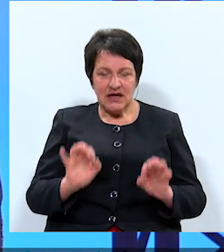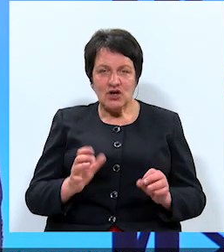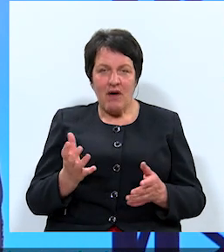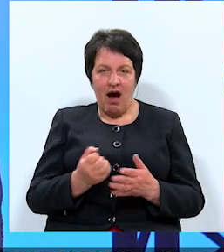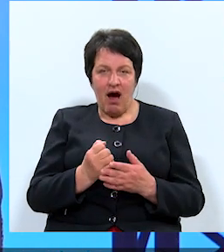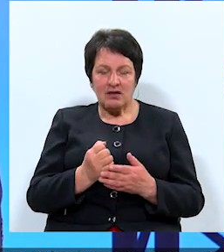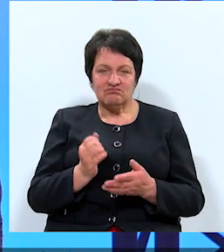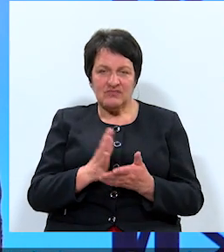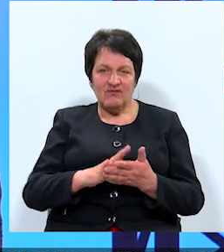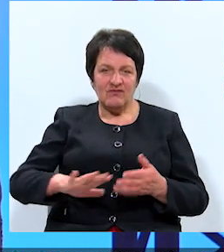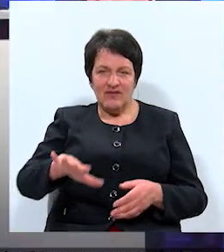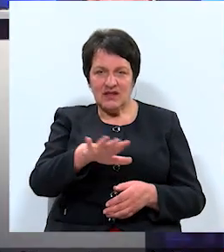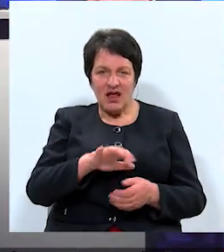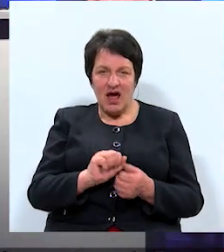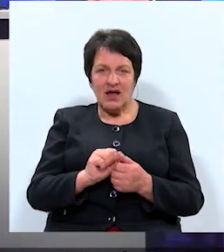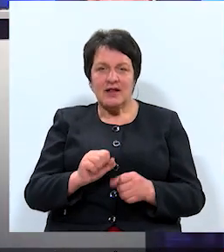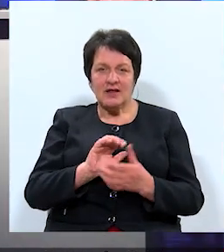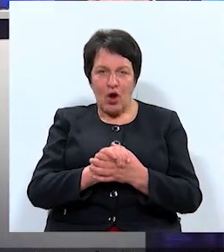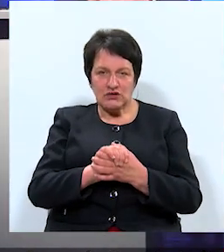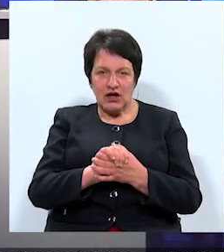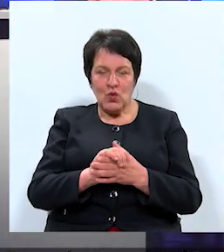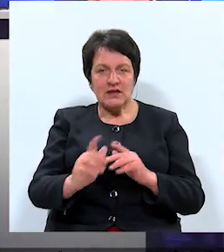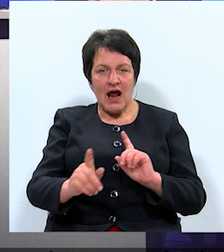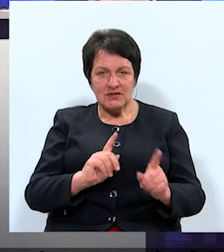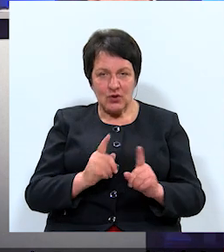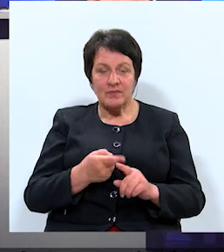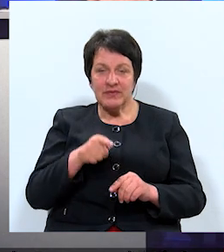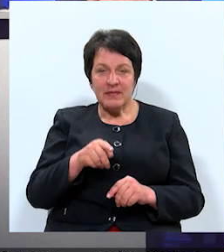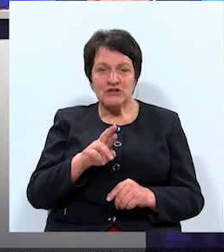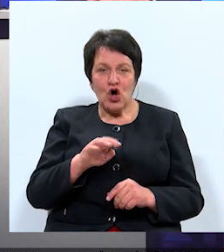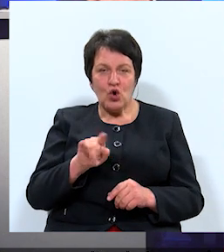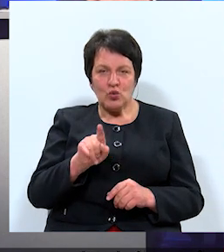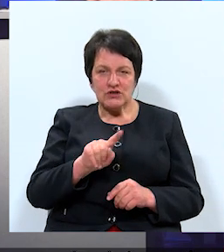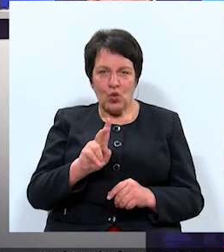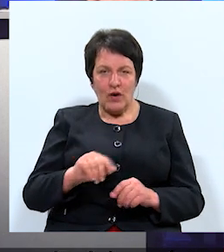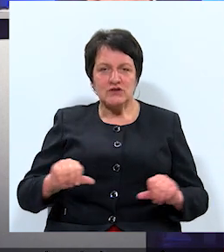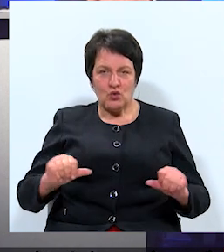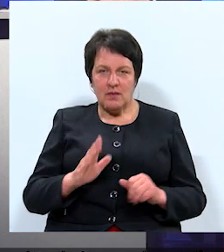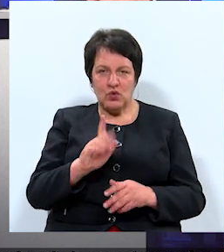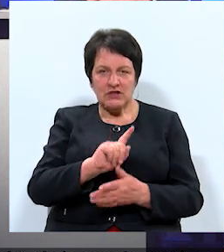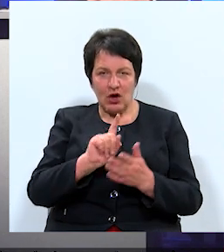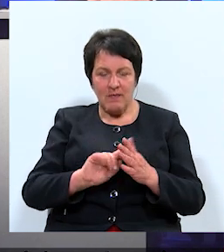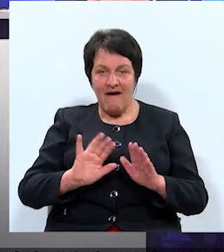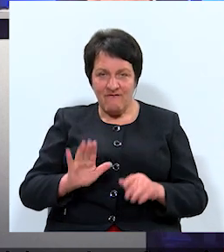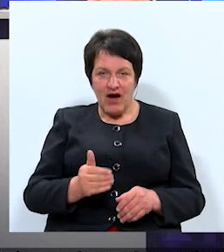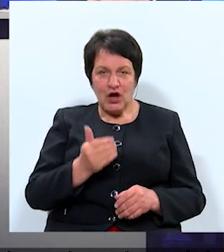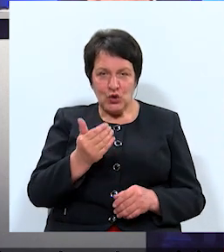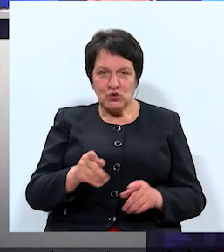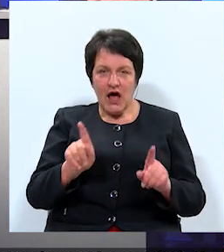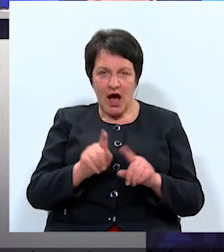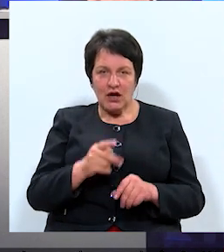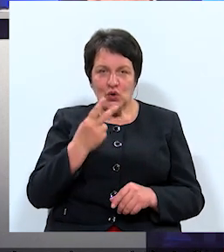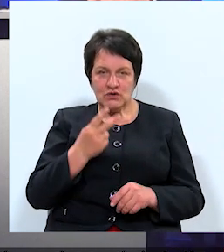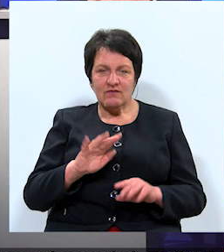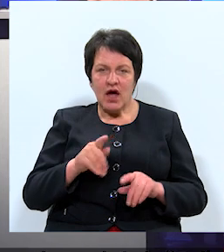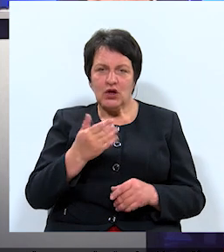videidraudzīgo transportu. Jā, un tāpēc Ruskulis kundzei būs jautājums par to, vai jūs arī uzskatāt,